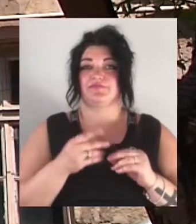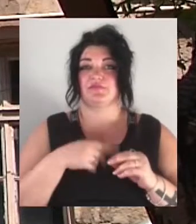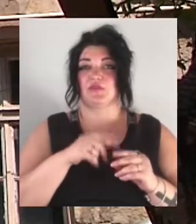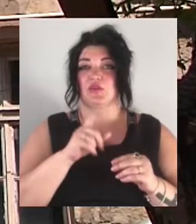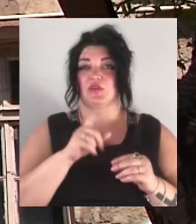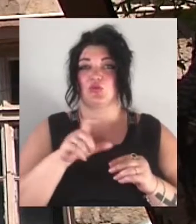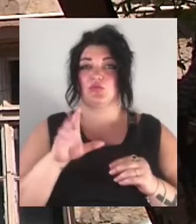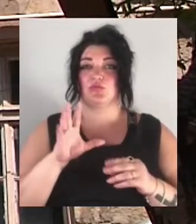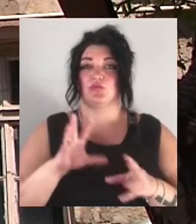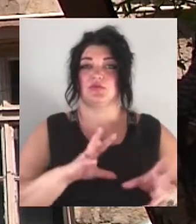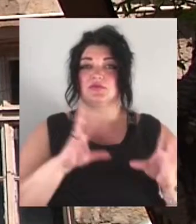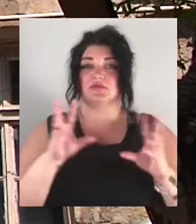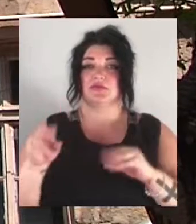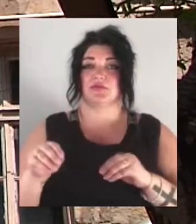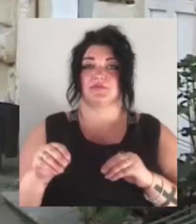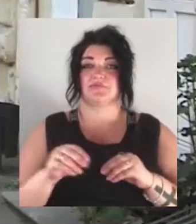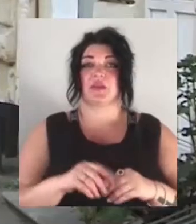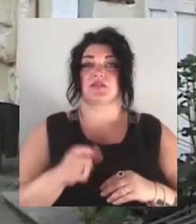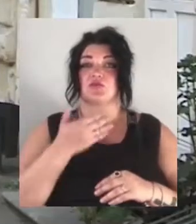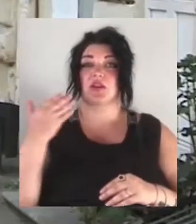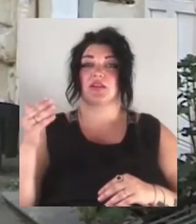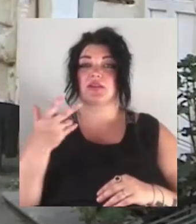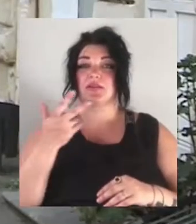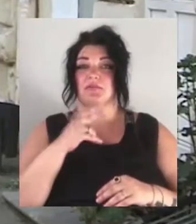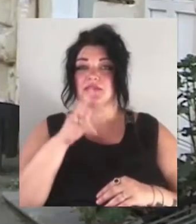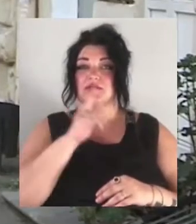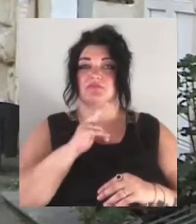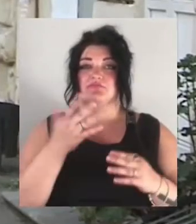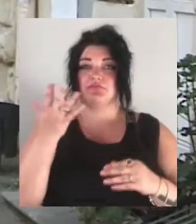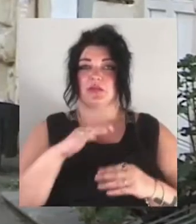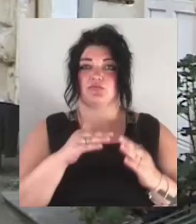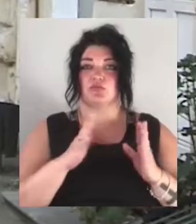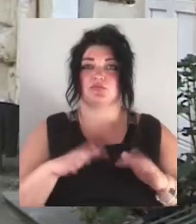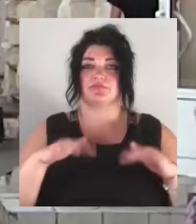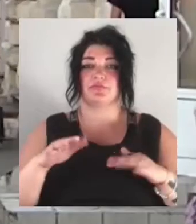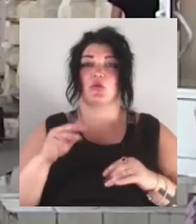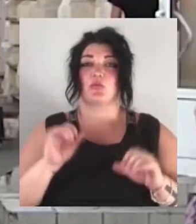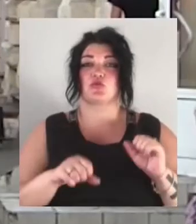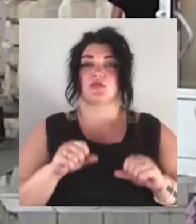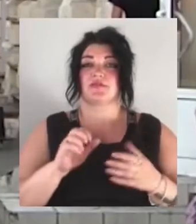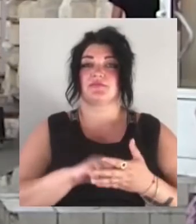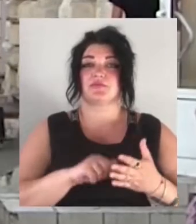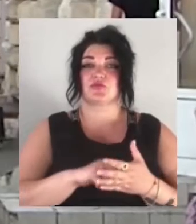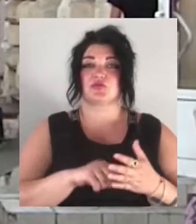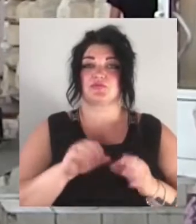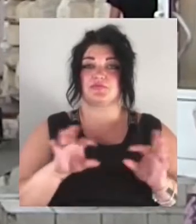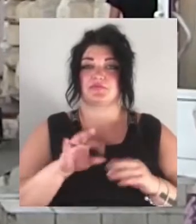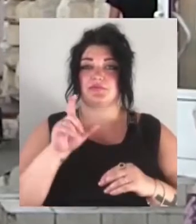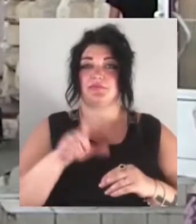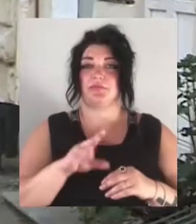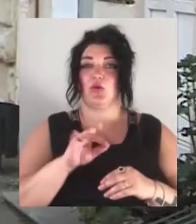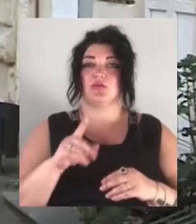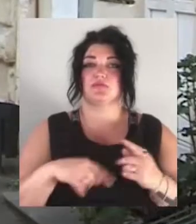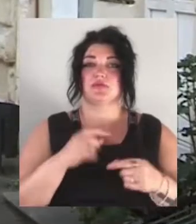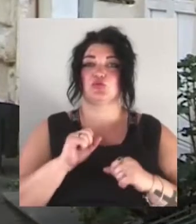За останні три місяці в Одесі обвалилися п'ять будинків. Про можливі причини розповів Микола Чепілєв, заступник голови Асоціації архітекторів